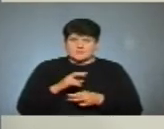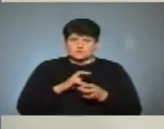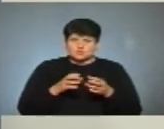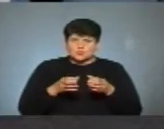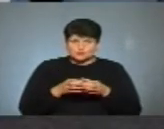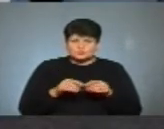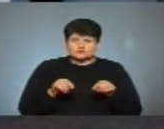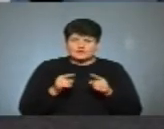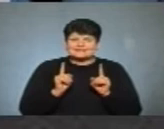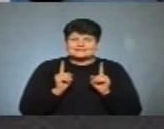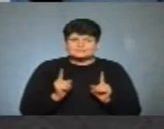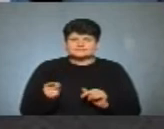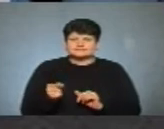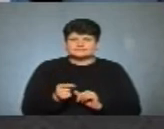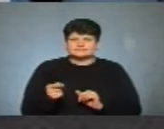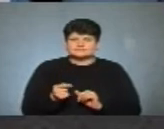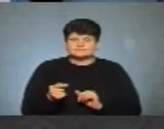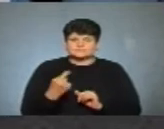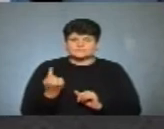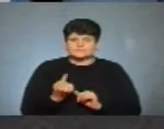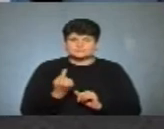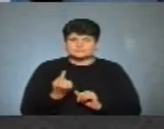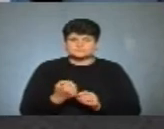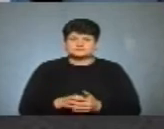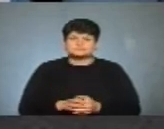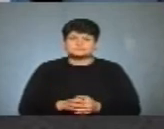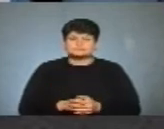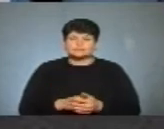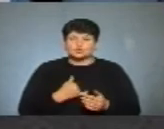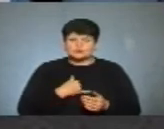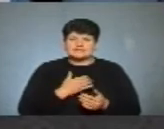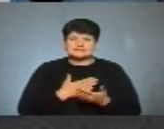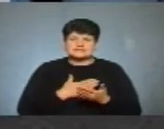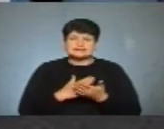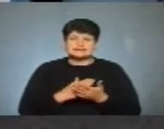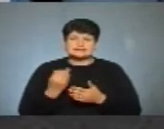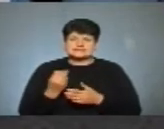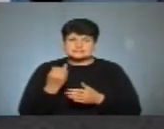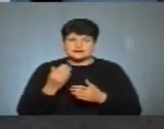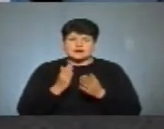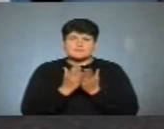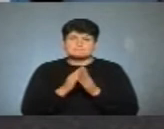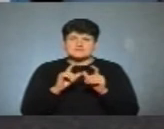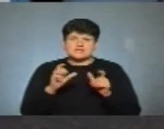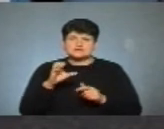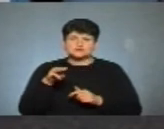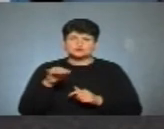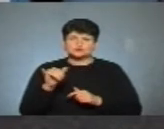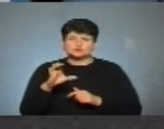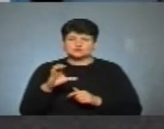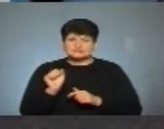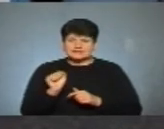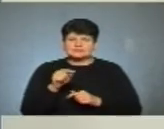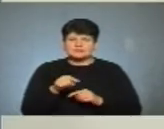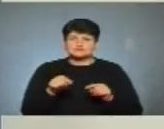групою створили Тернопільську області. У нас є цікава бібліотека, Настуса, бібліотека, при якій